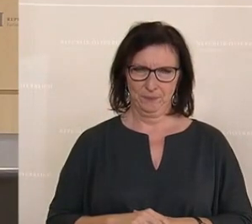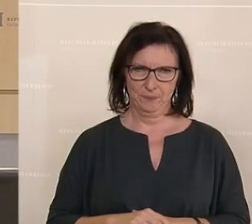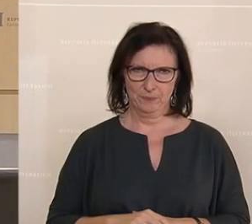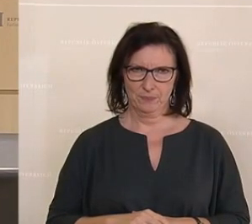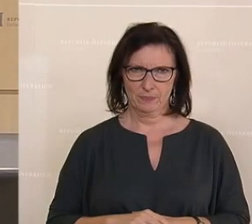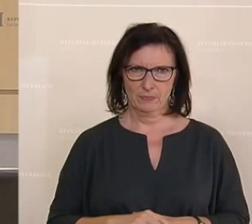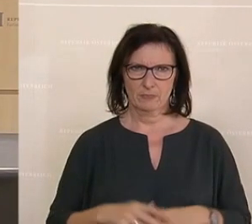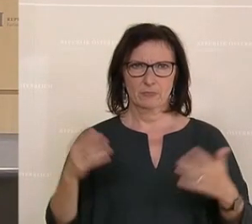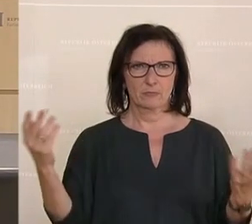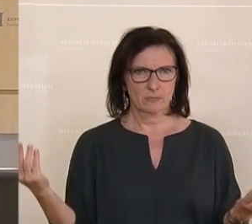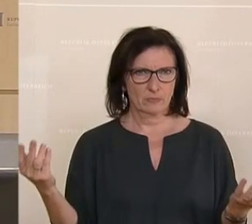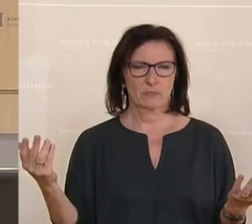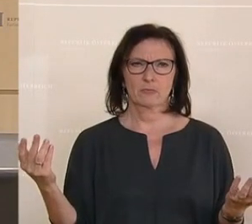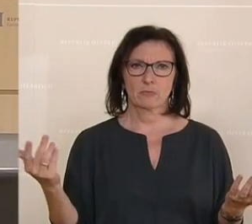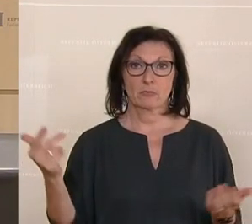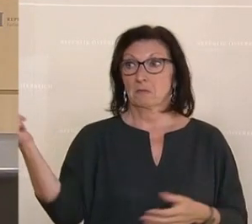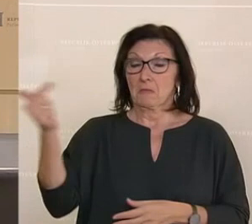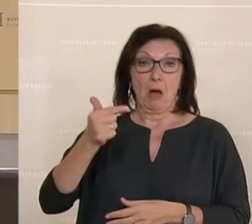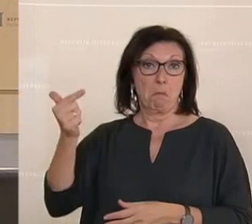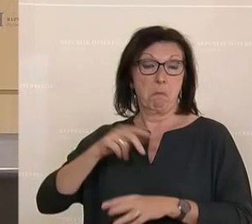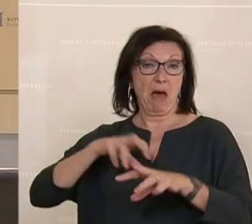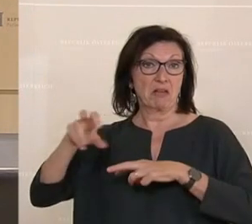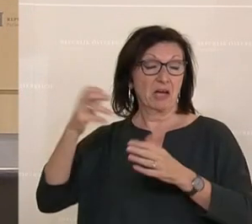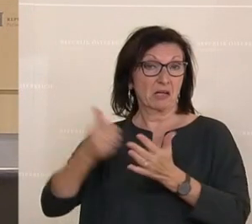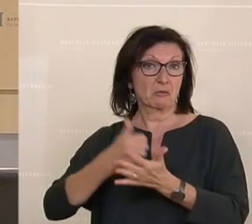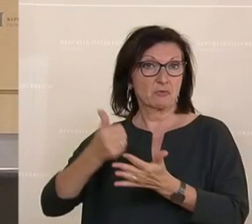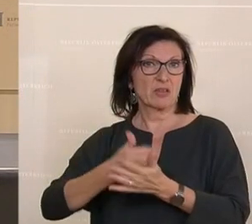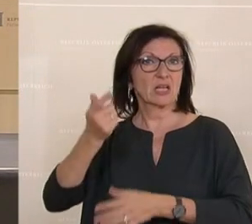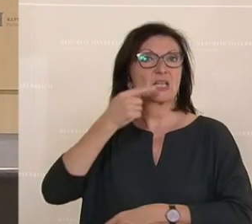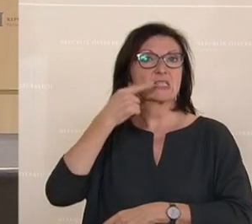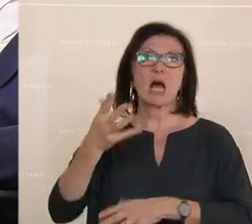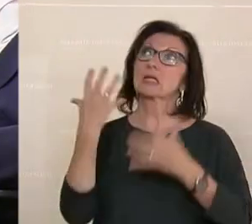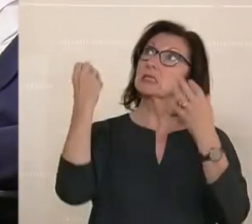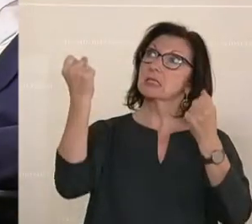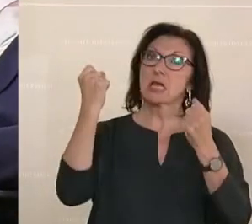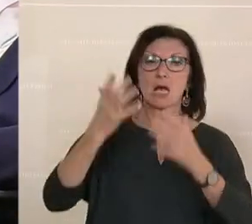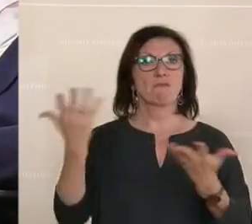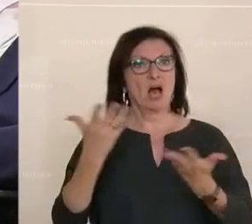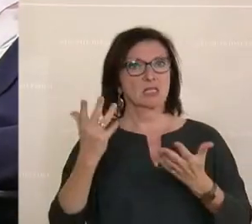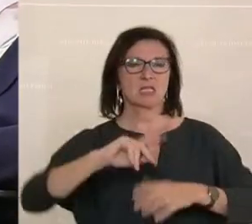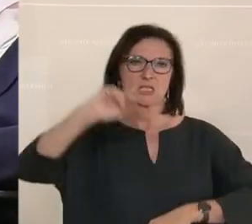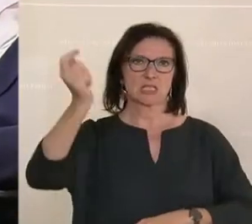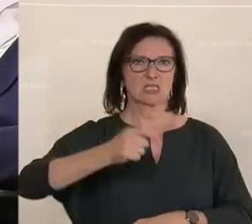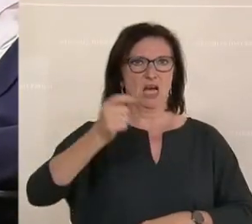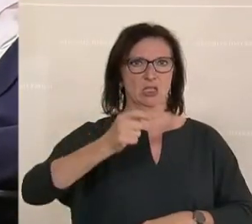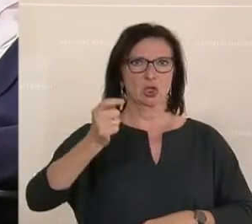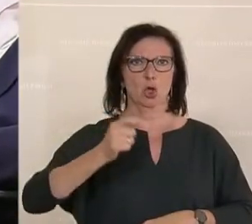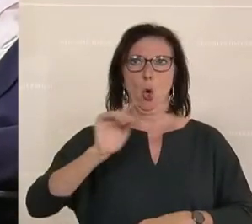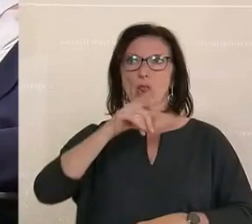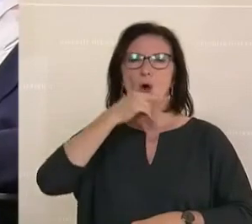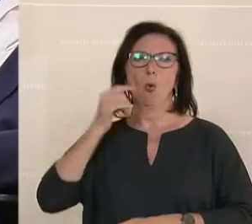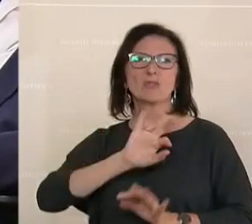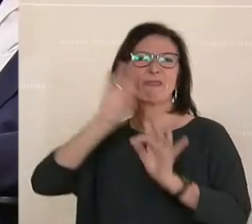Nachdem es jetzt von Ihnen beiden, den Regierungsvertretern, heißt, es ist gesichert, dass die Sanktionen Russland mehr schaden als uns,